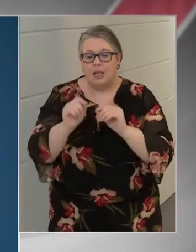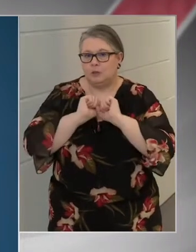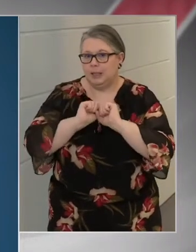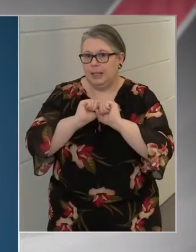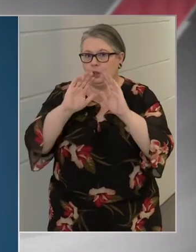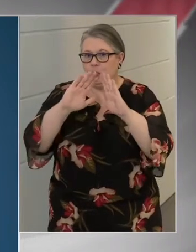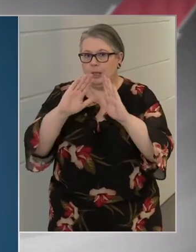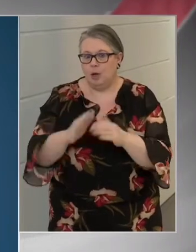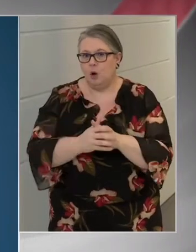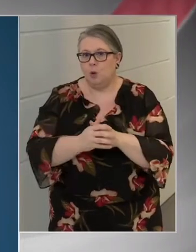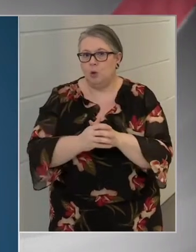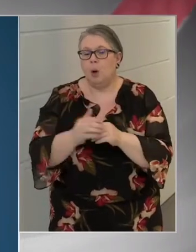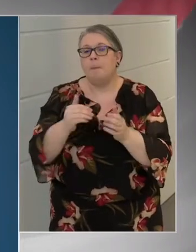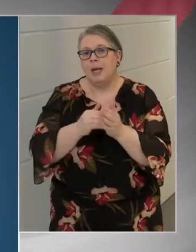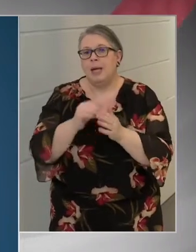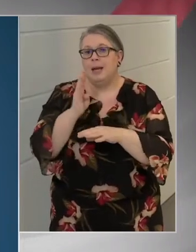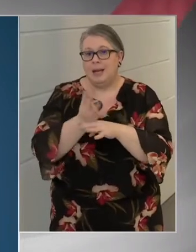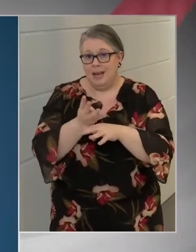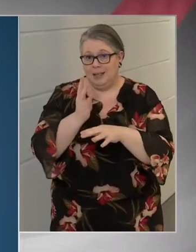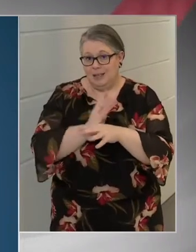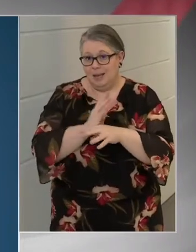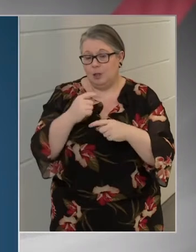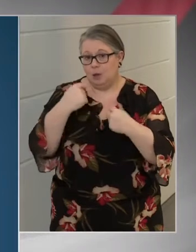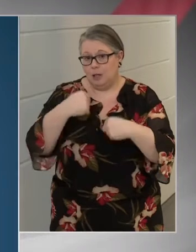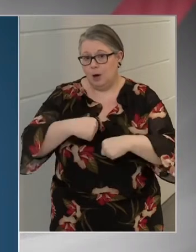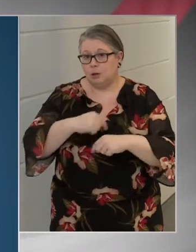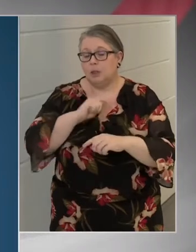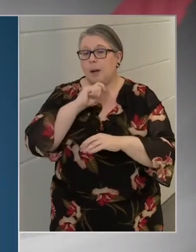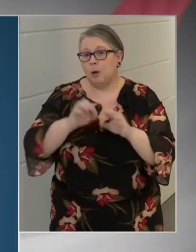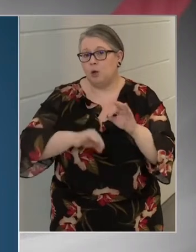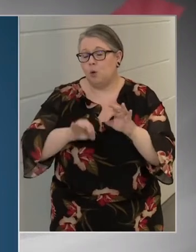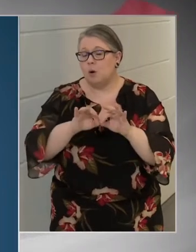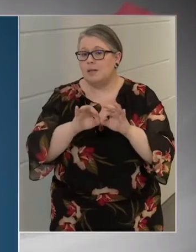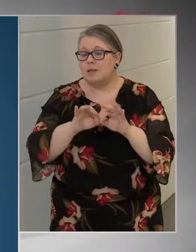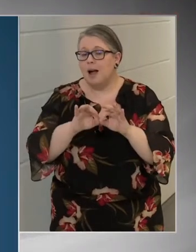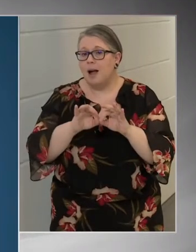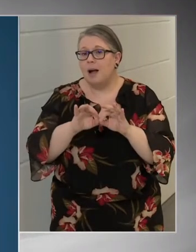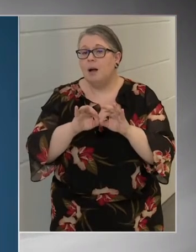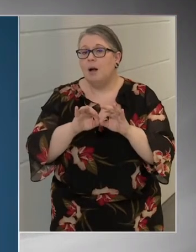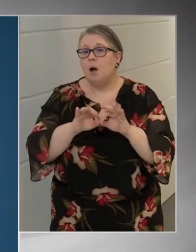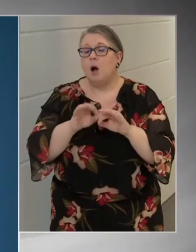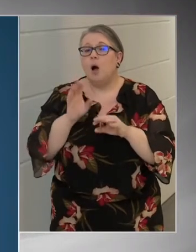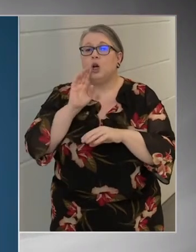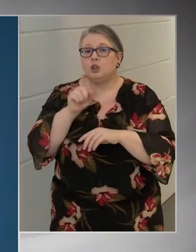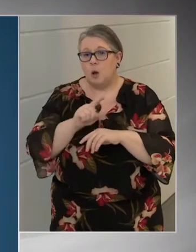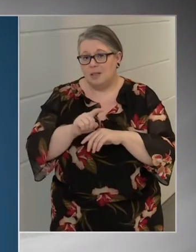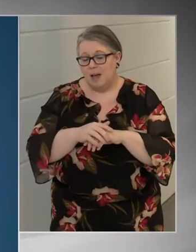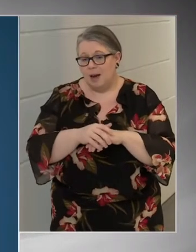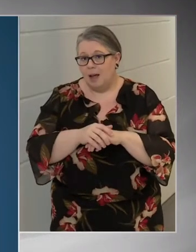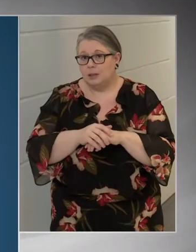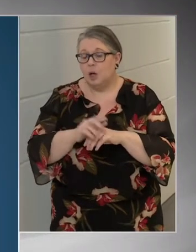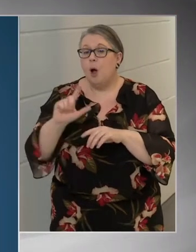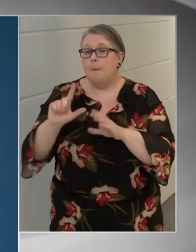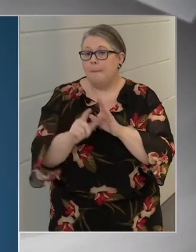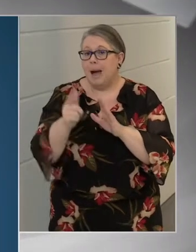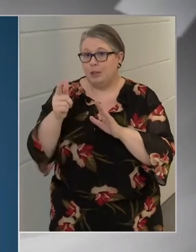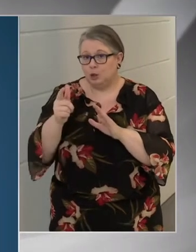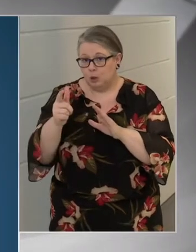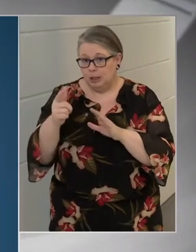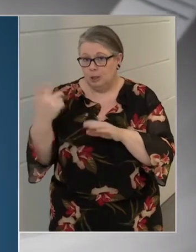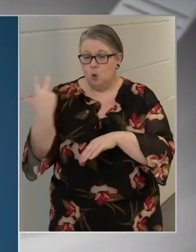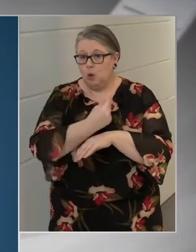kialakuljon, négy hétben határozta meg Magyarországon az AstraZeneca-nál a második